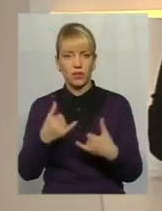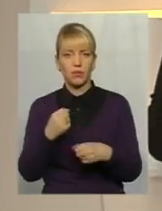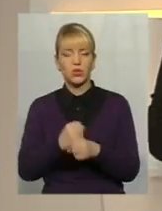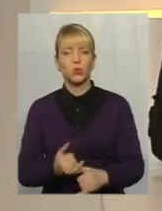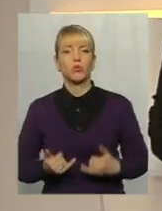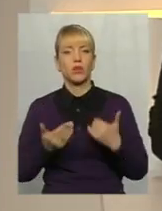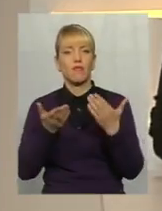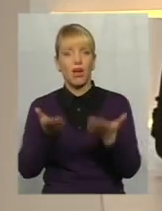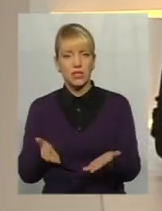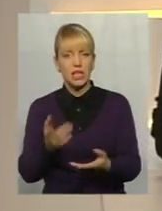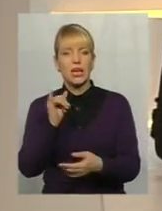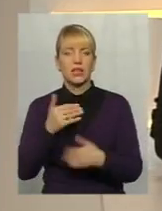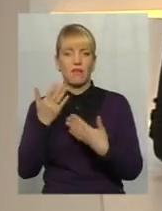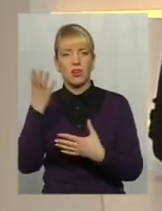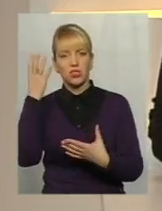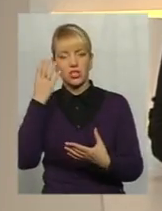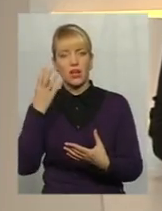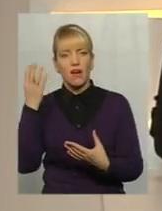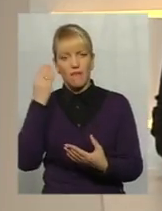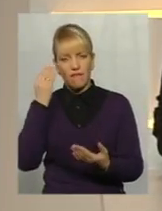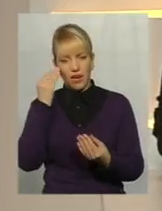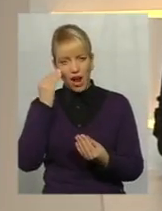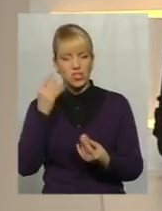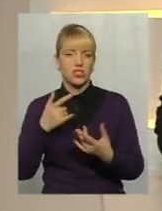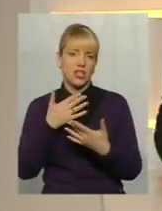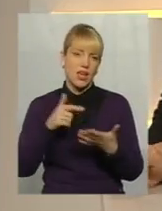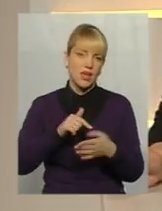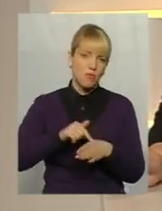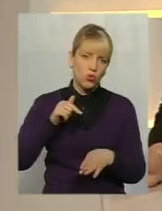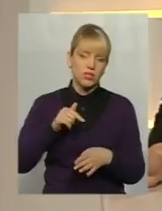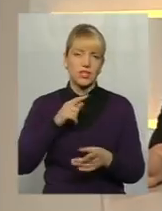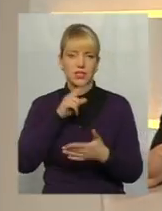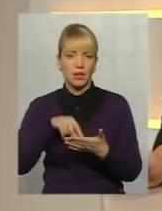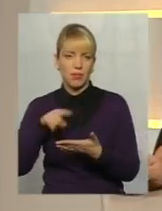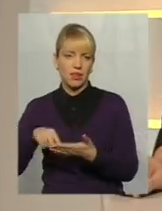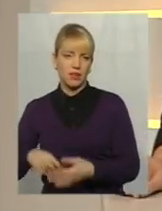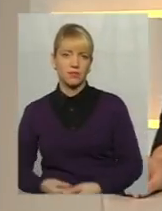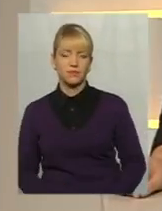вас, готові для ваших вражень, емоцій і запитань. Отож, телефонуйте, повернемось після сюжета.